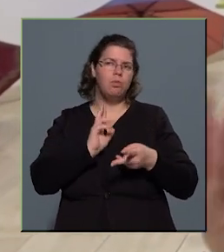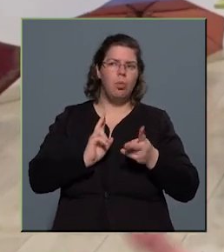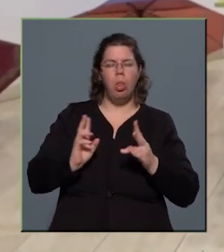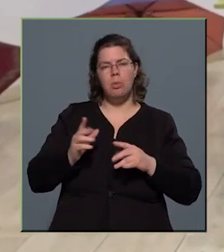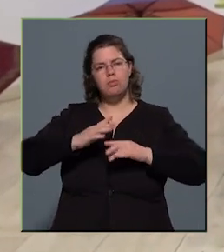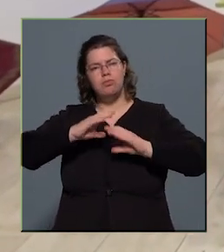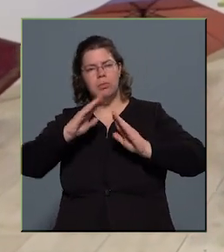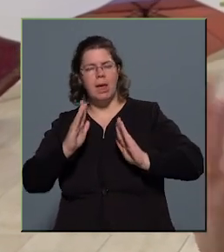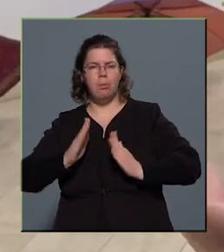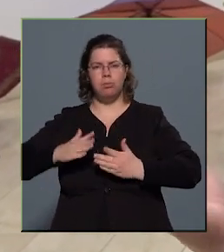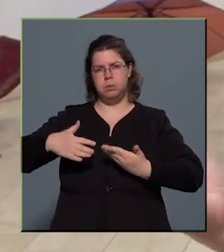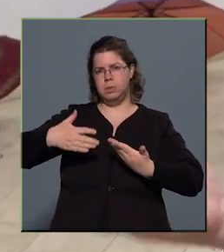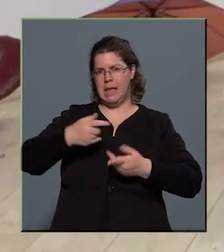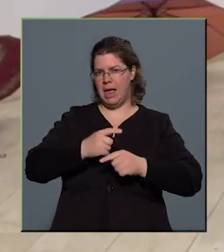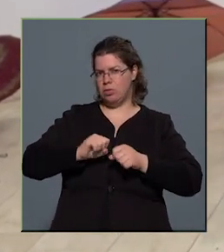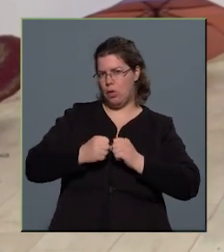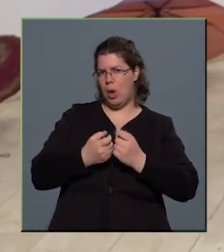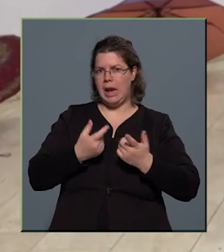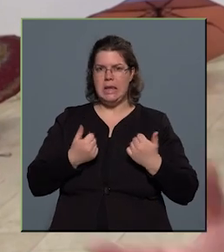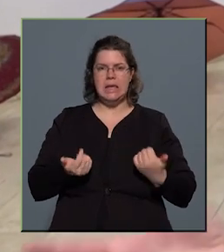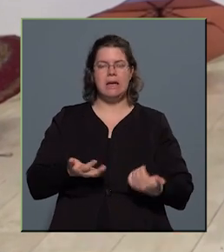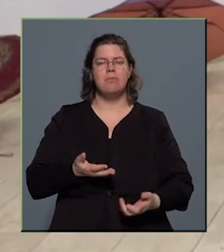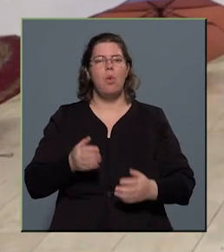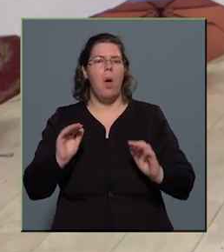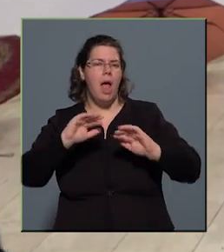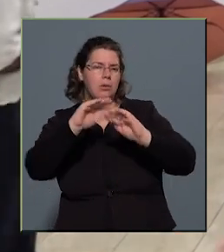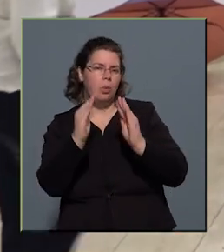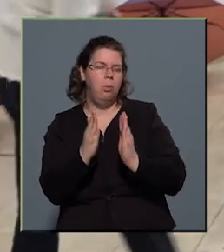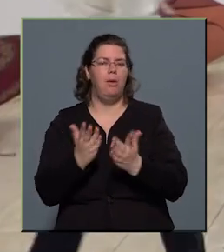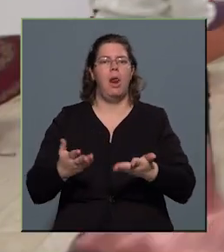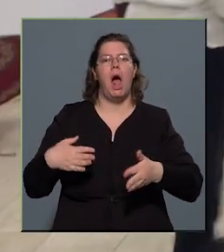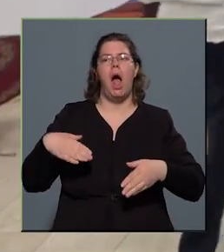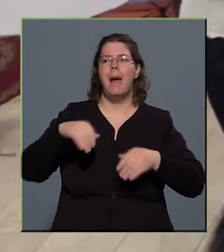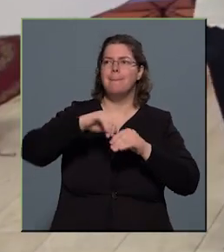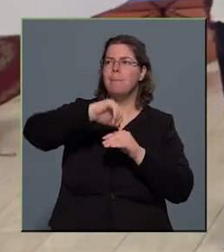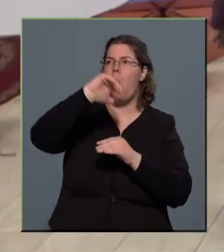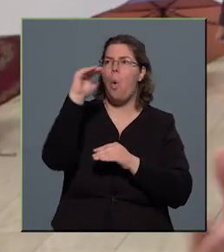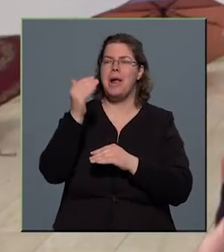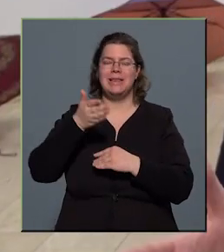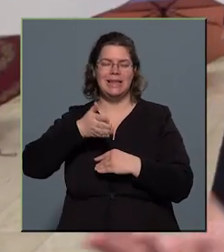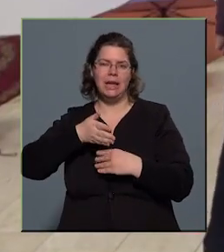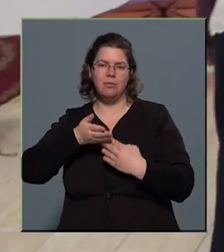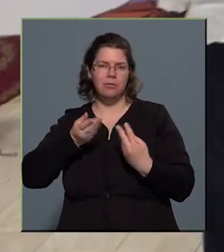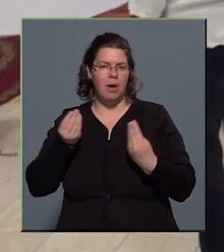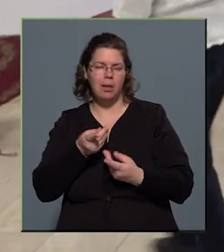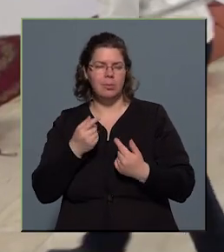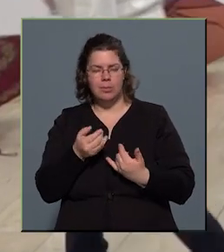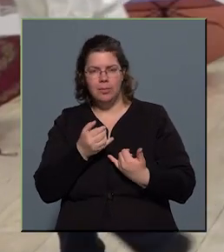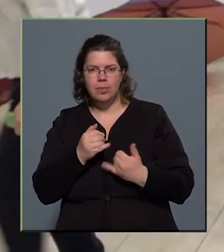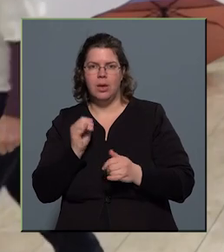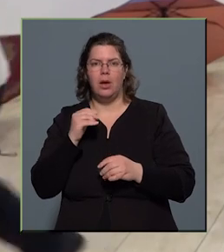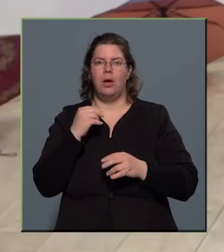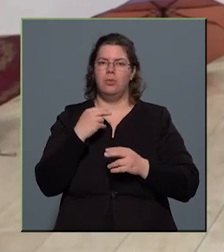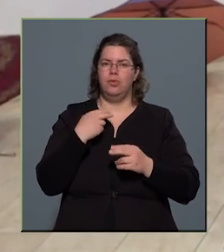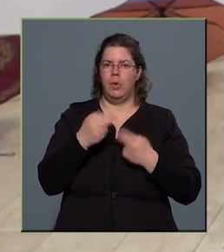épülettöredékből, egy kupolából, egy boltívből, stb. Ahhoz folyamatosan